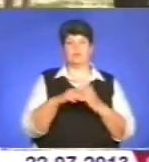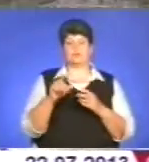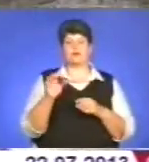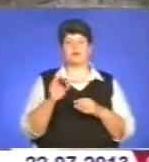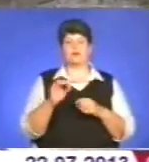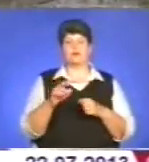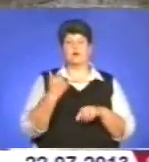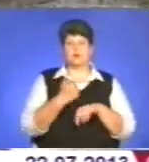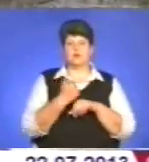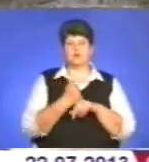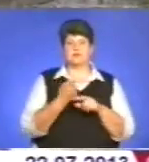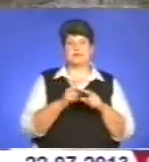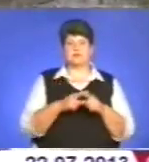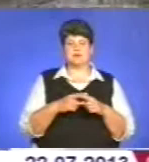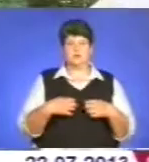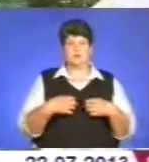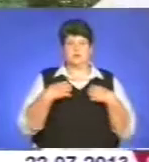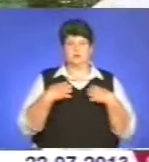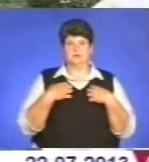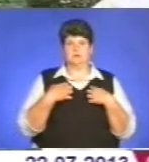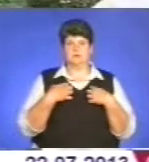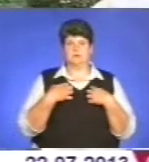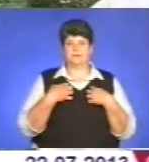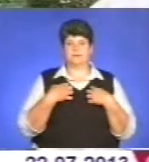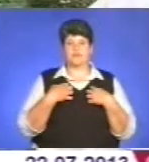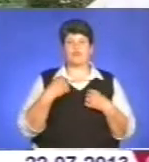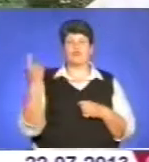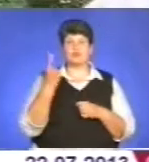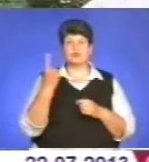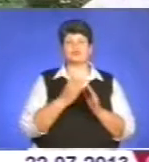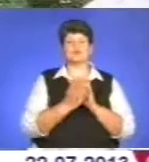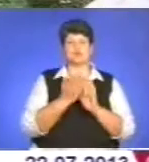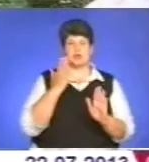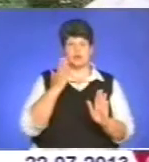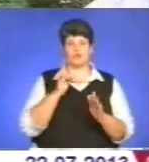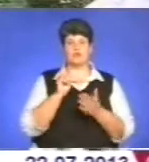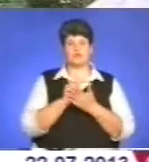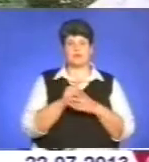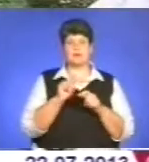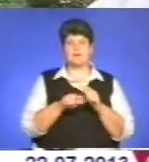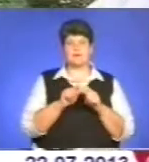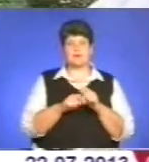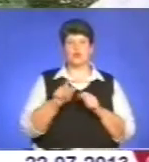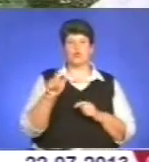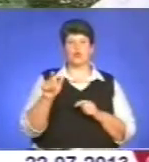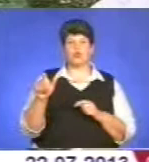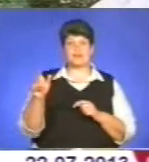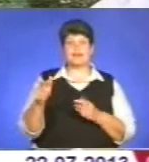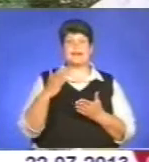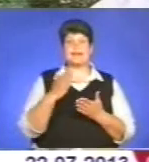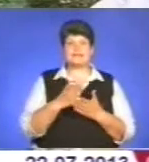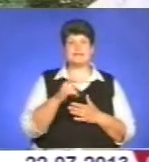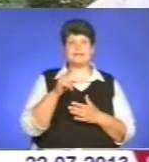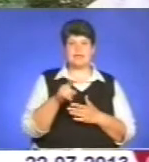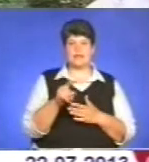в екстремальних умовах – не панікувати. В першу чергу ми повинні перевірити в людині, чи є в неї